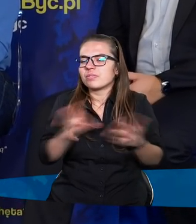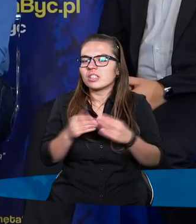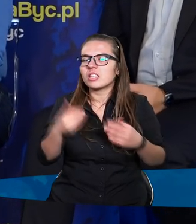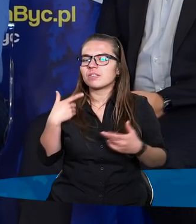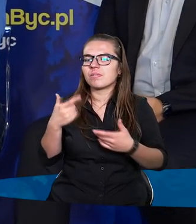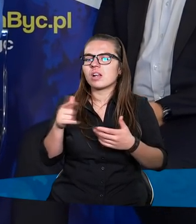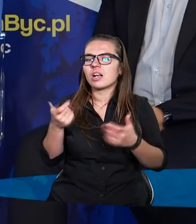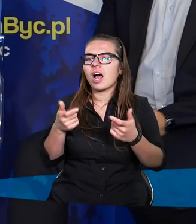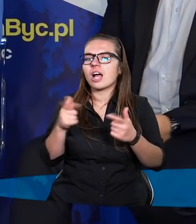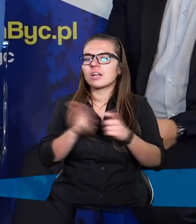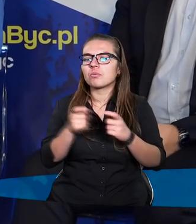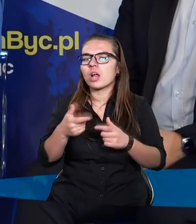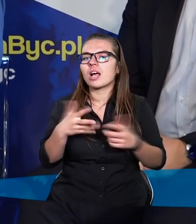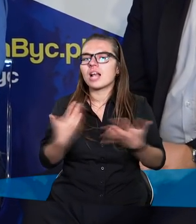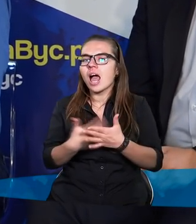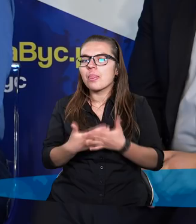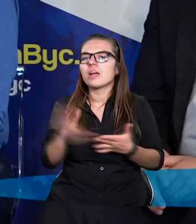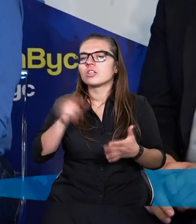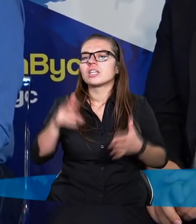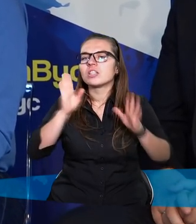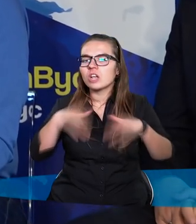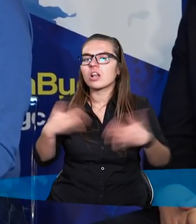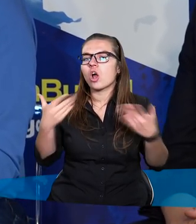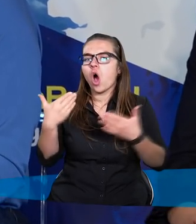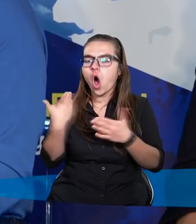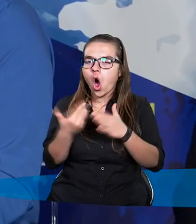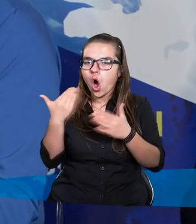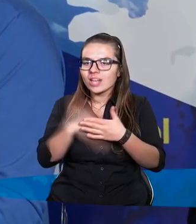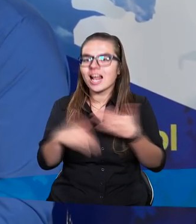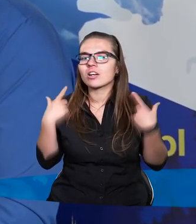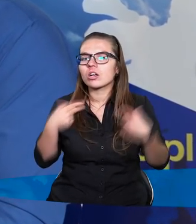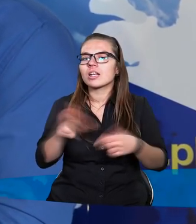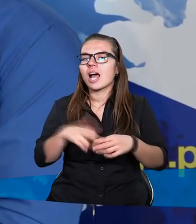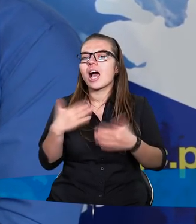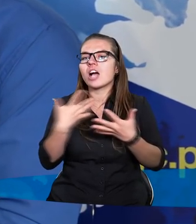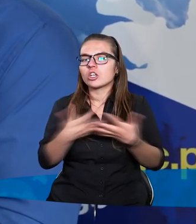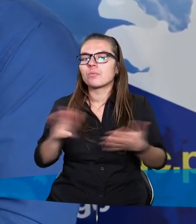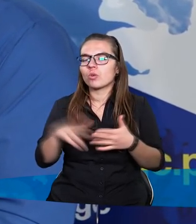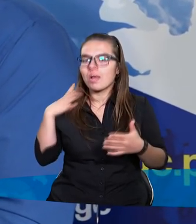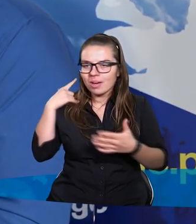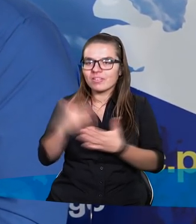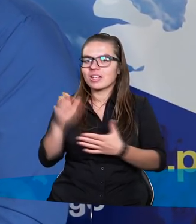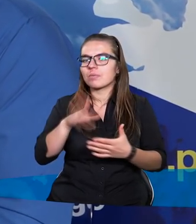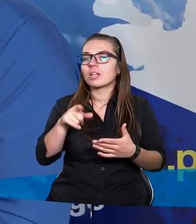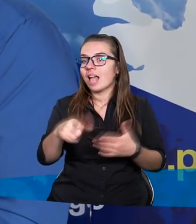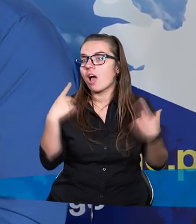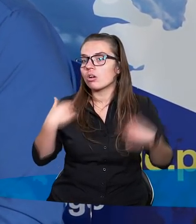Potop był... Dlaczego? Dlatego, że została ostatnia osoba na ziemi, która była wierna Bogu. Gdyby ta osoba umarła,